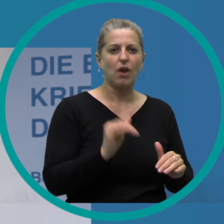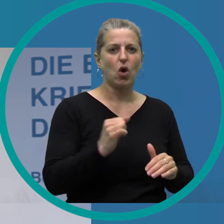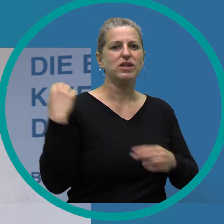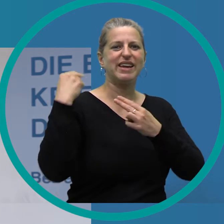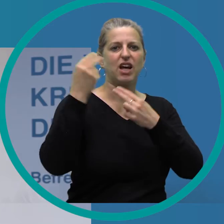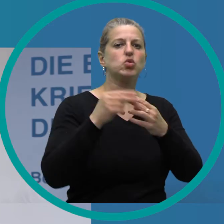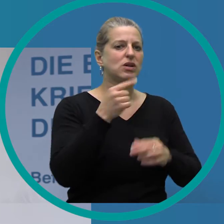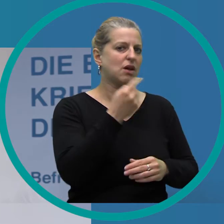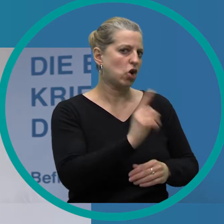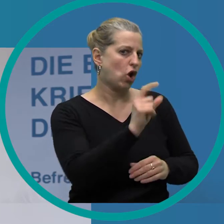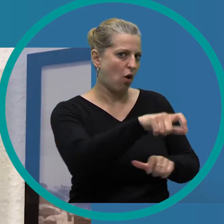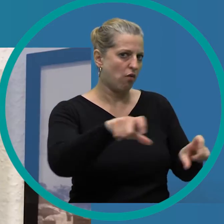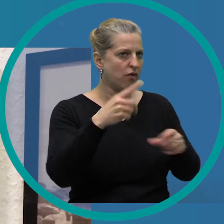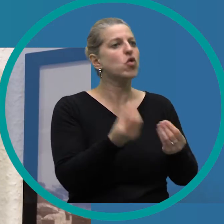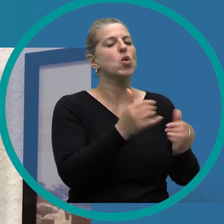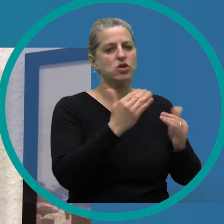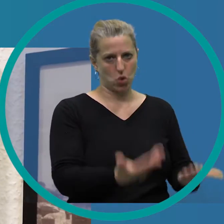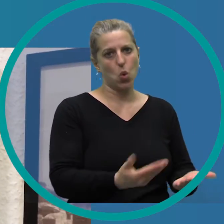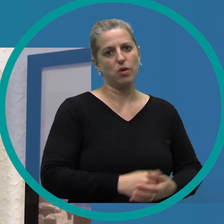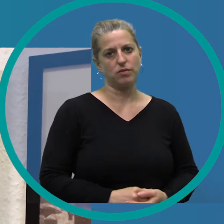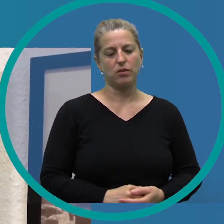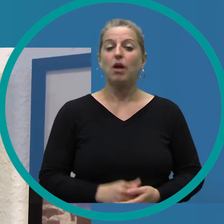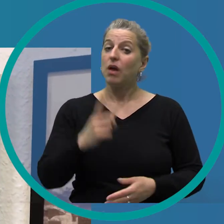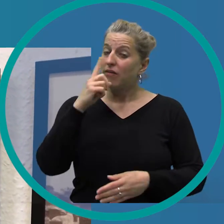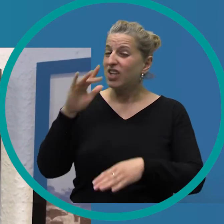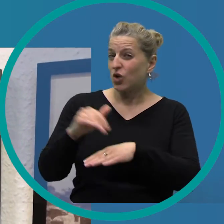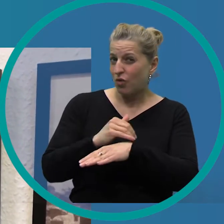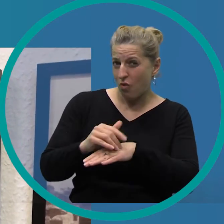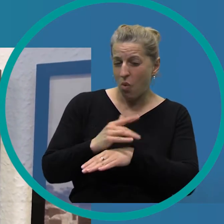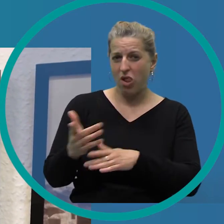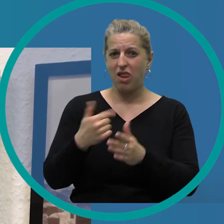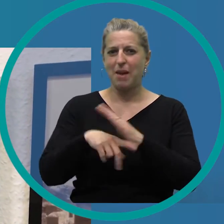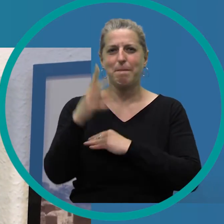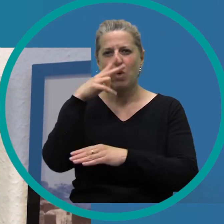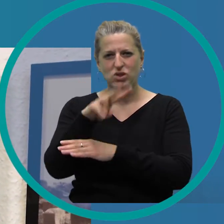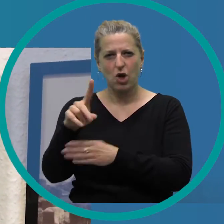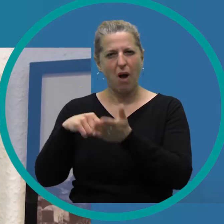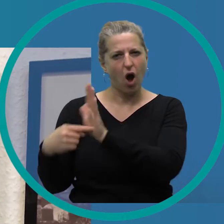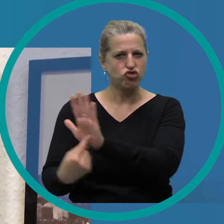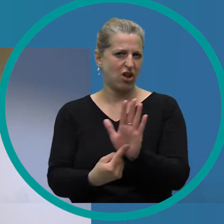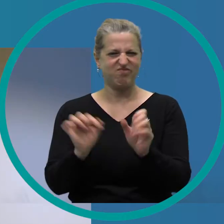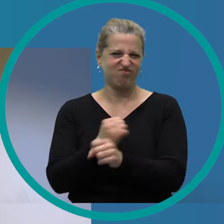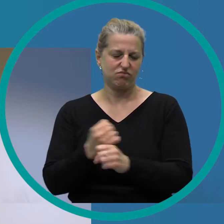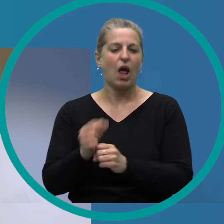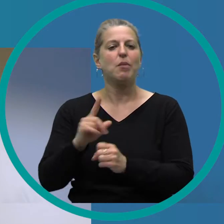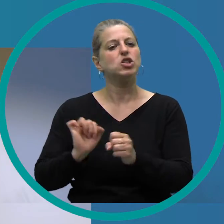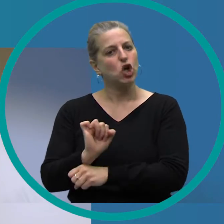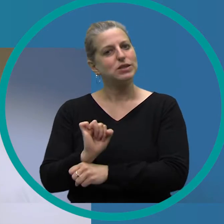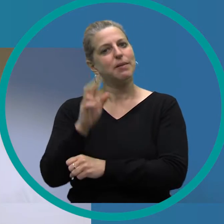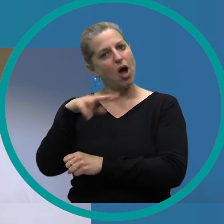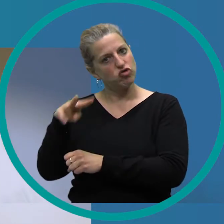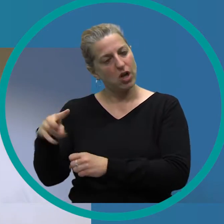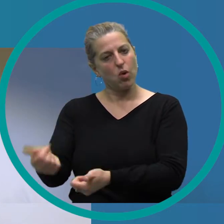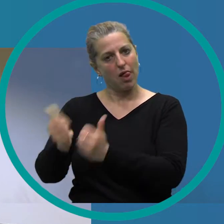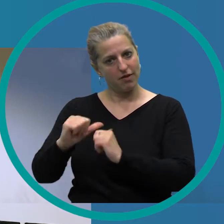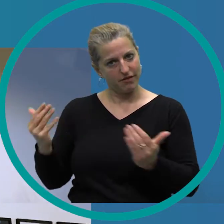heutigen Generationen auch etwas sagen. Wenn auch die Gefühlslage von Menschen schwer in einem Museum ausstellbar ist, so hilft die Ausstellung